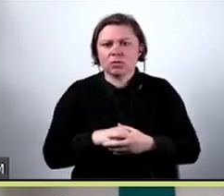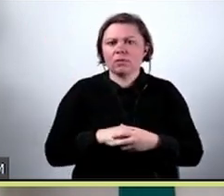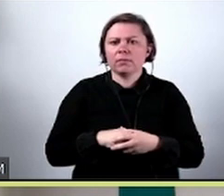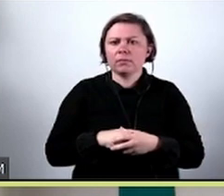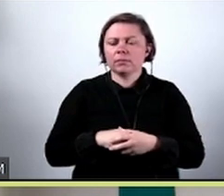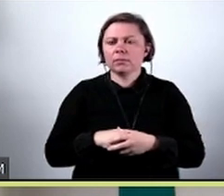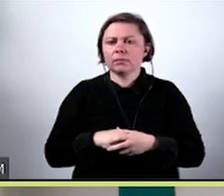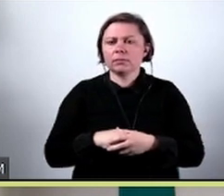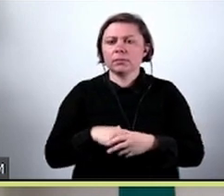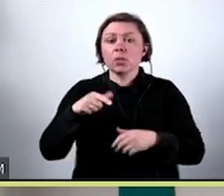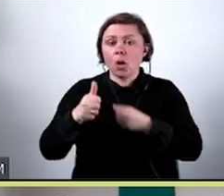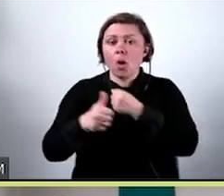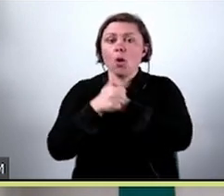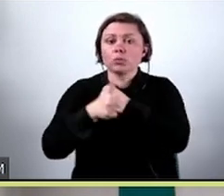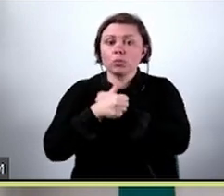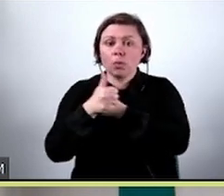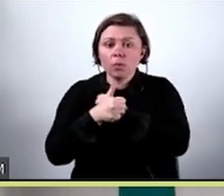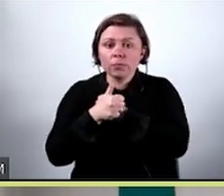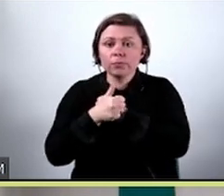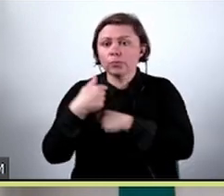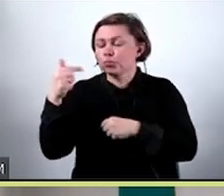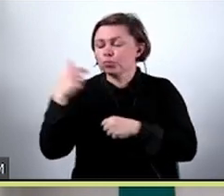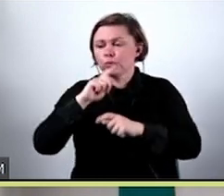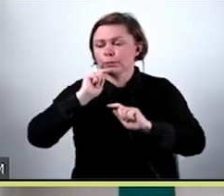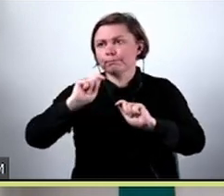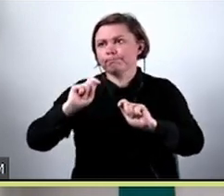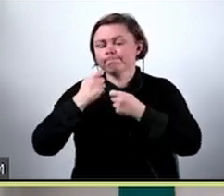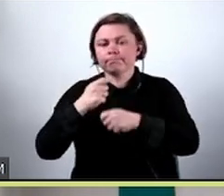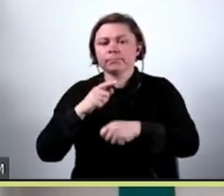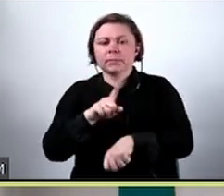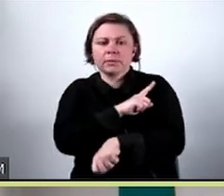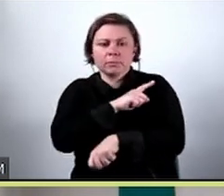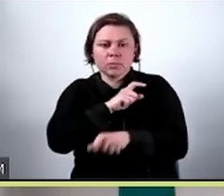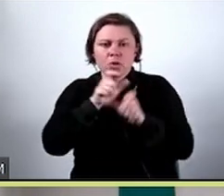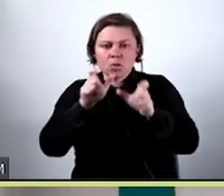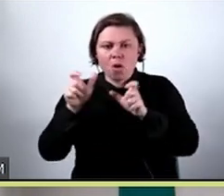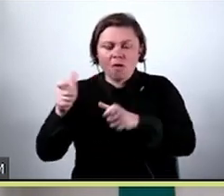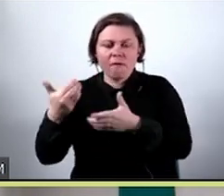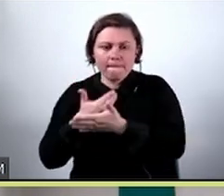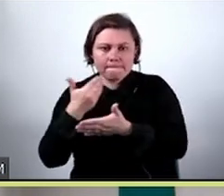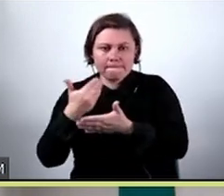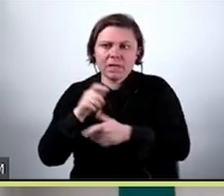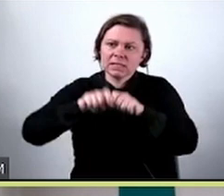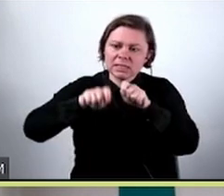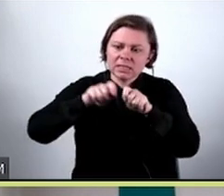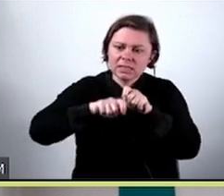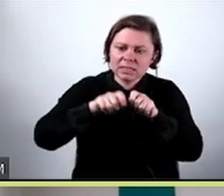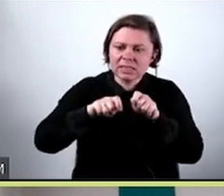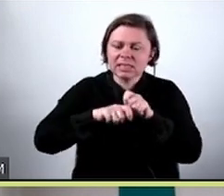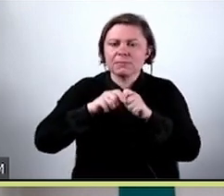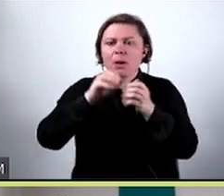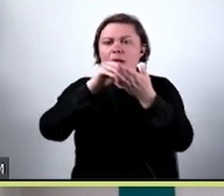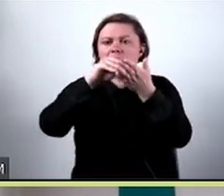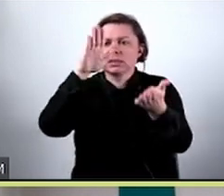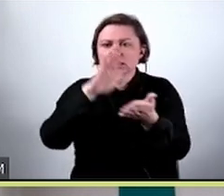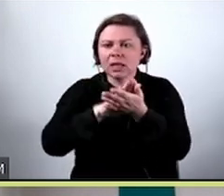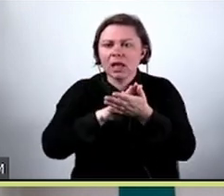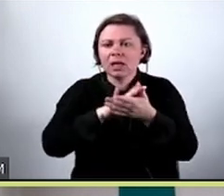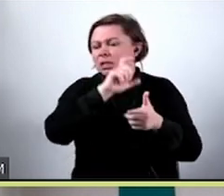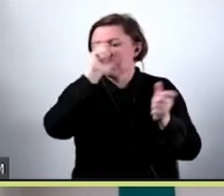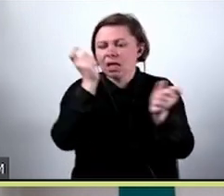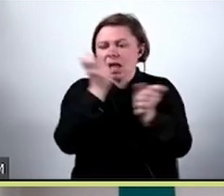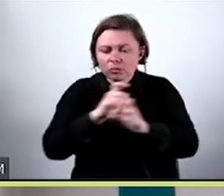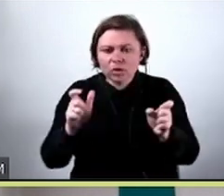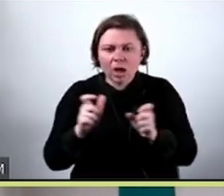To sprawia, że jesteśmy zmuszeni monitorować takie modele, sprawdzać pewne metryki w sposób taki ciągły, czy one